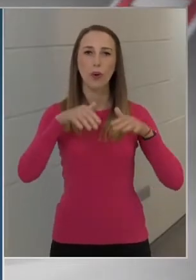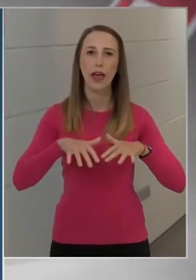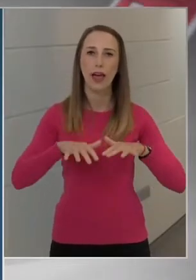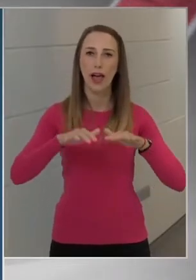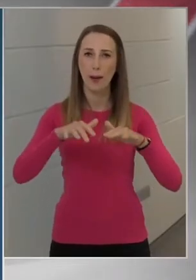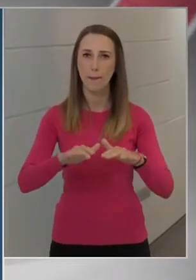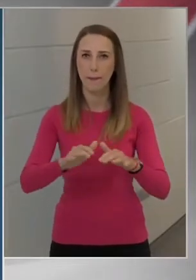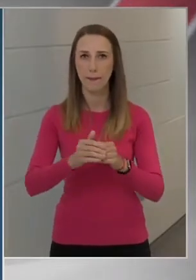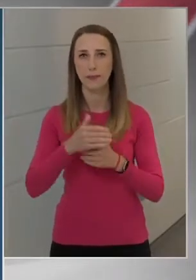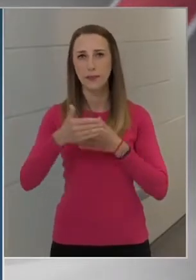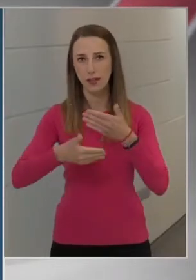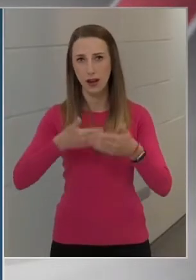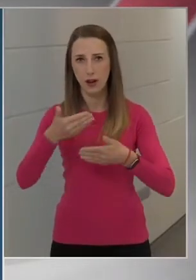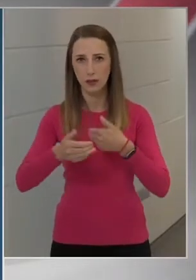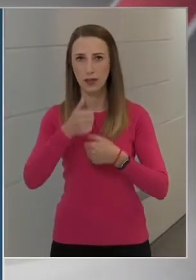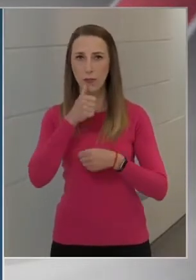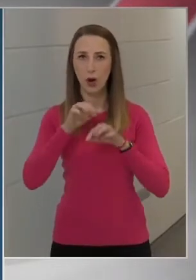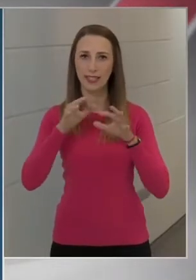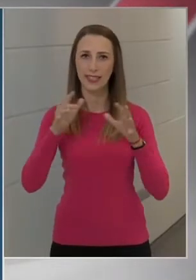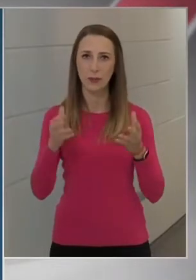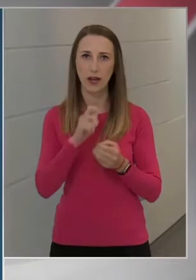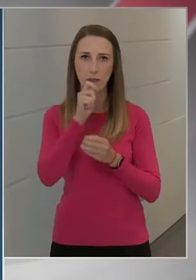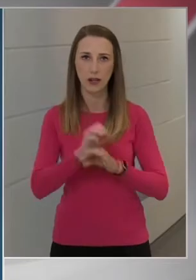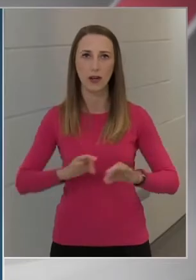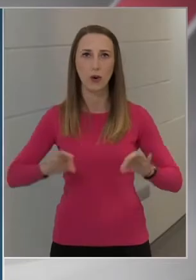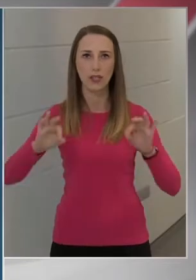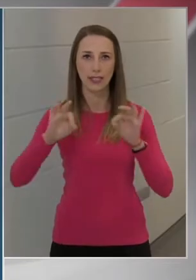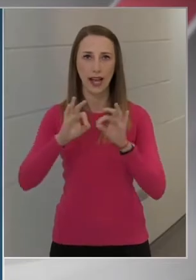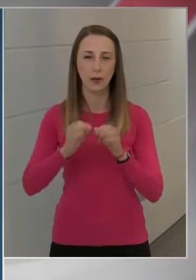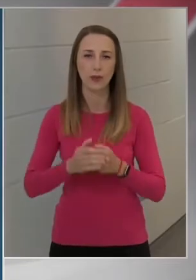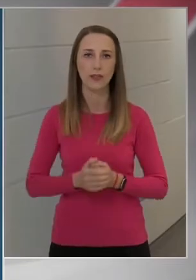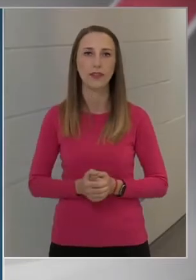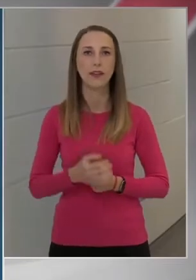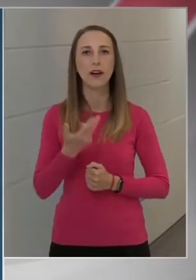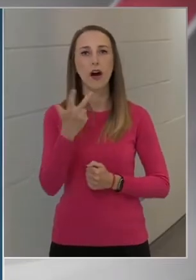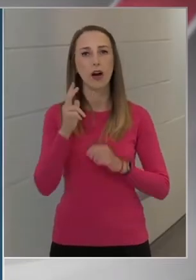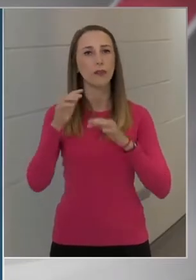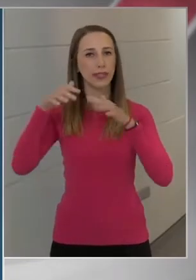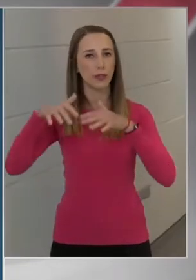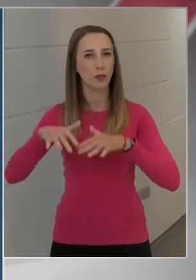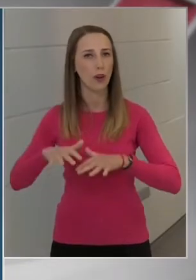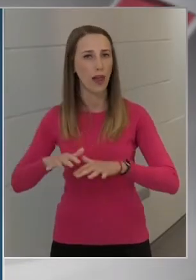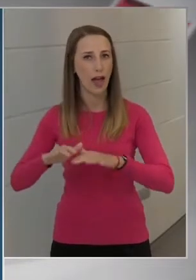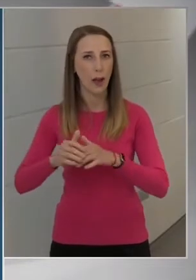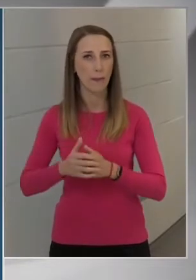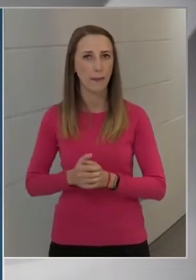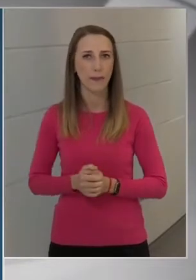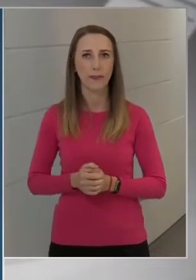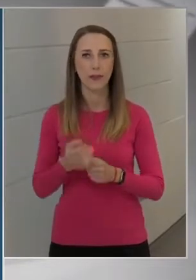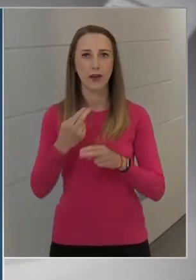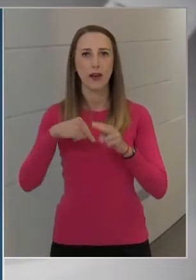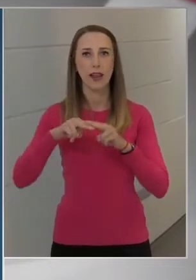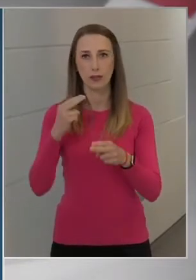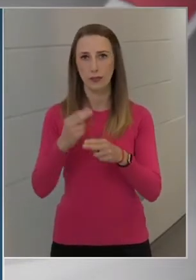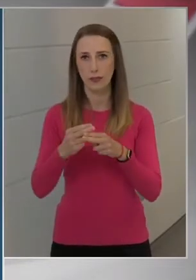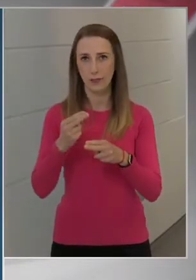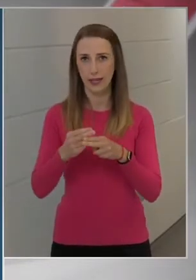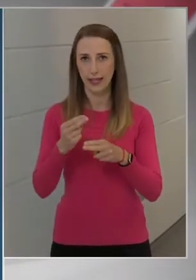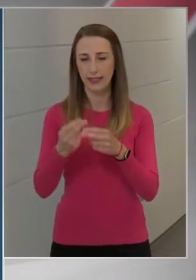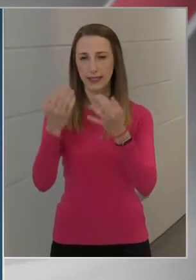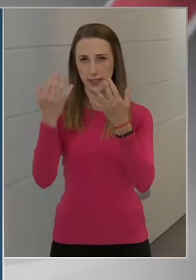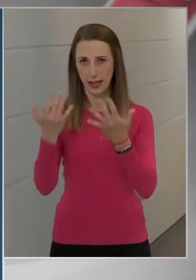zajlott a pandémia Magyarországon, és a harmadik hullám, amely a legtöbb megbetegedést